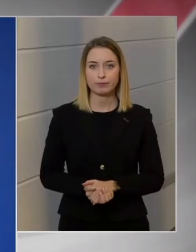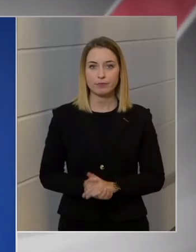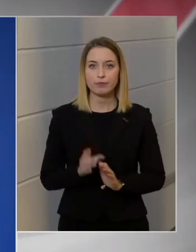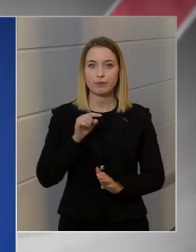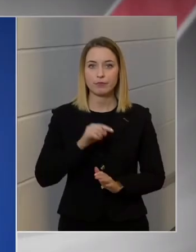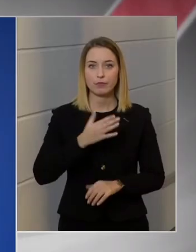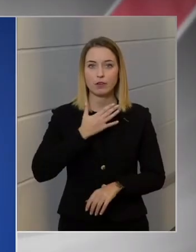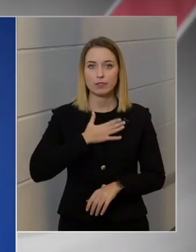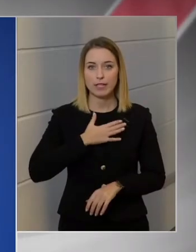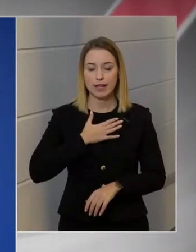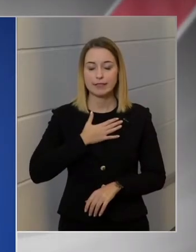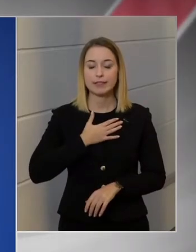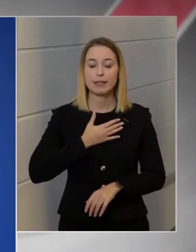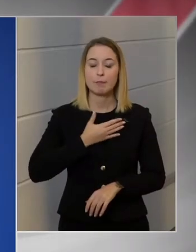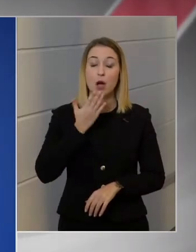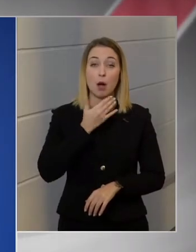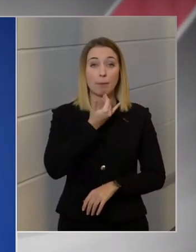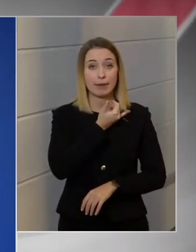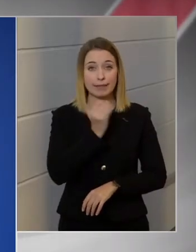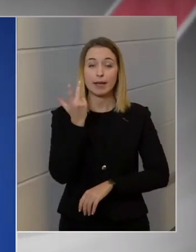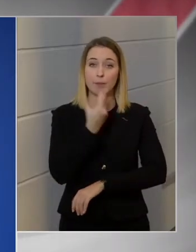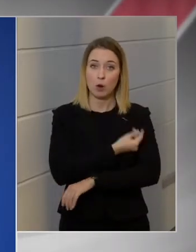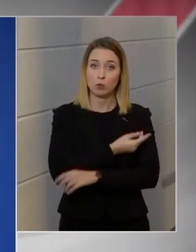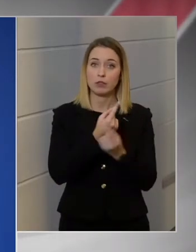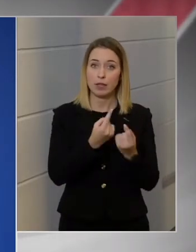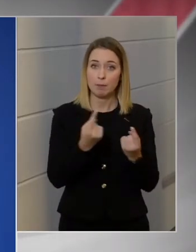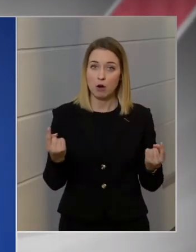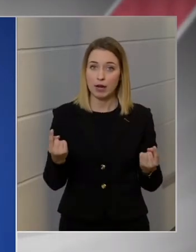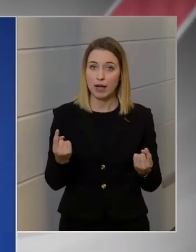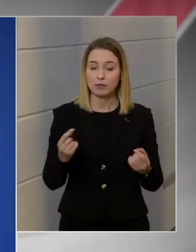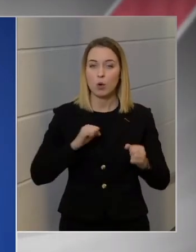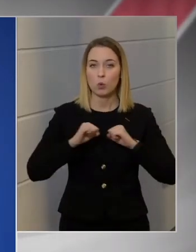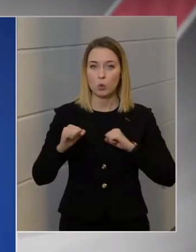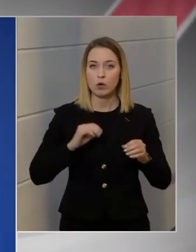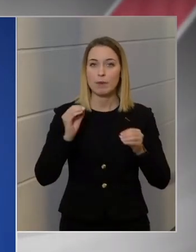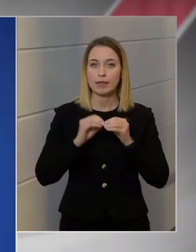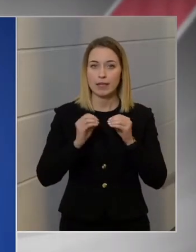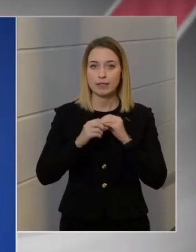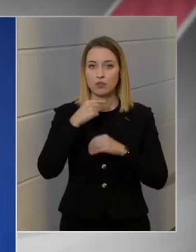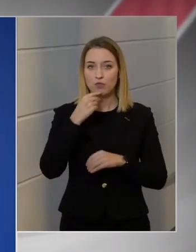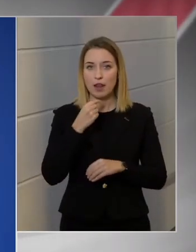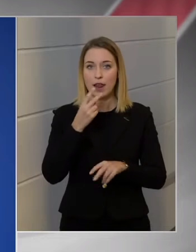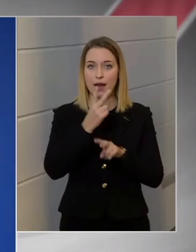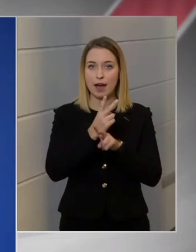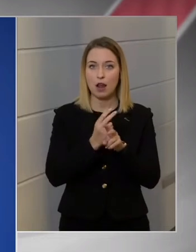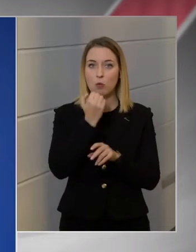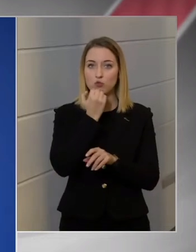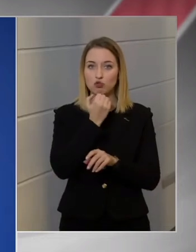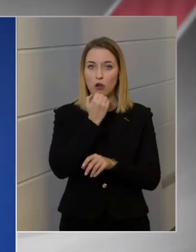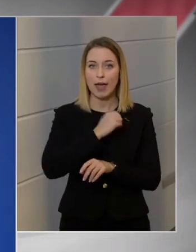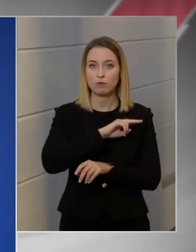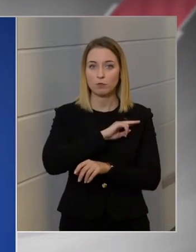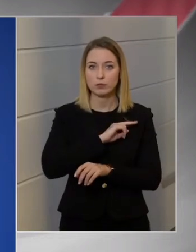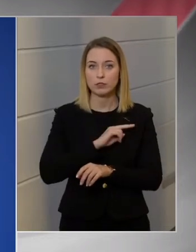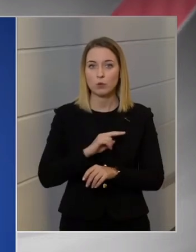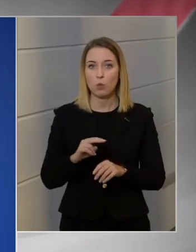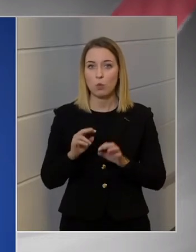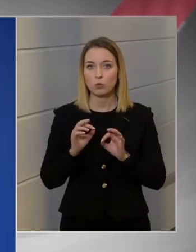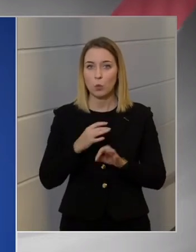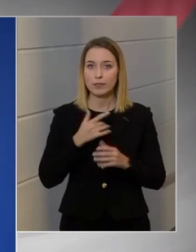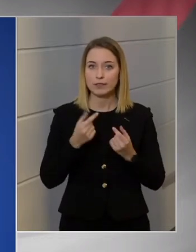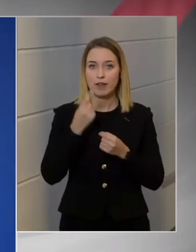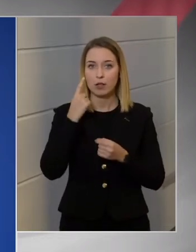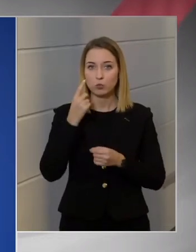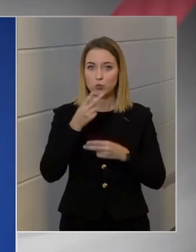Azt szeretnénk, hogyha mindenki beoltatná magát. Tehát nyilván a kormány azért felel, hogy az állama saját funkcióit jó színvonalan el